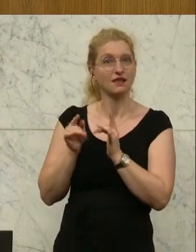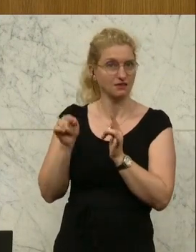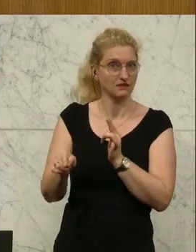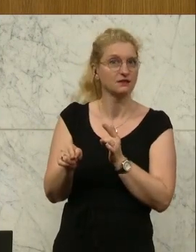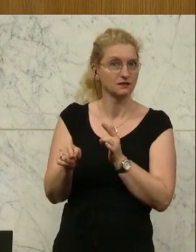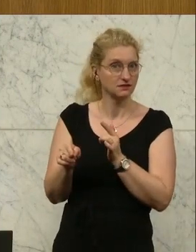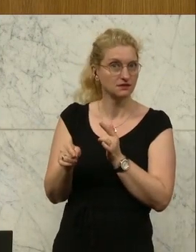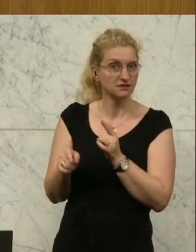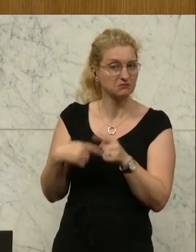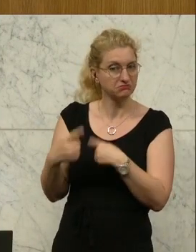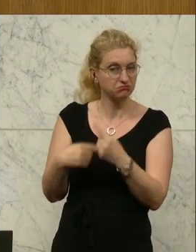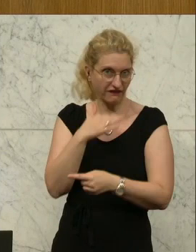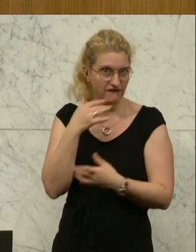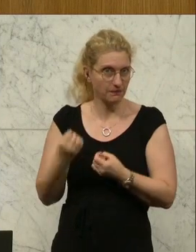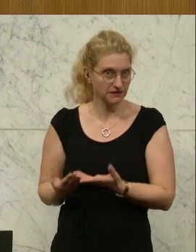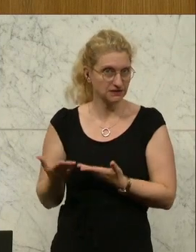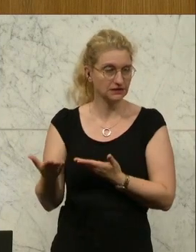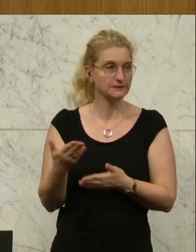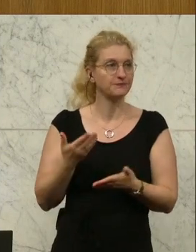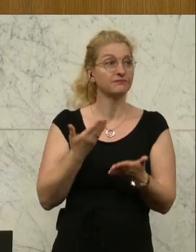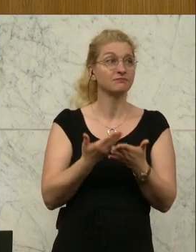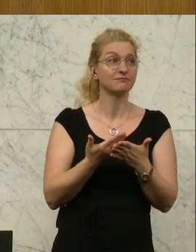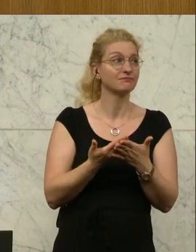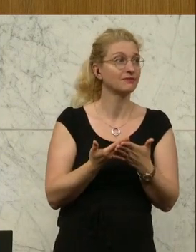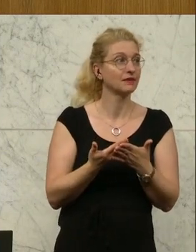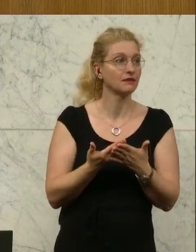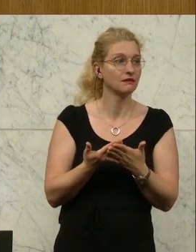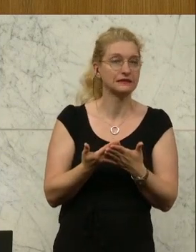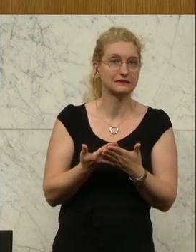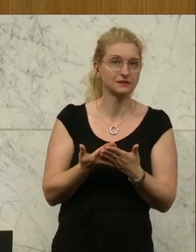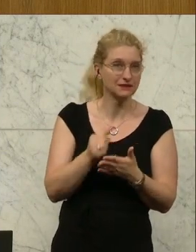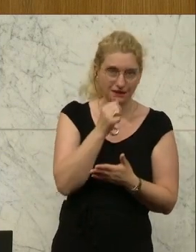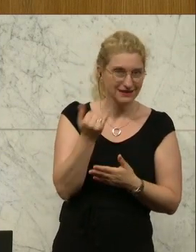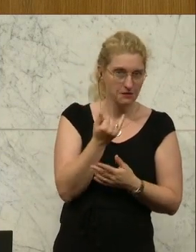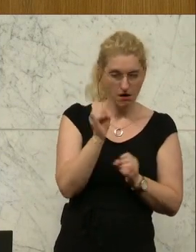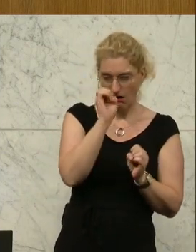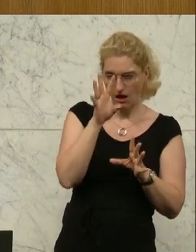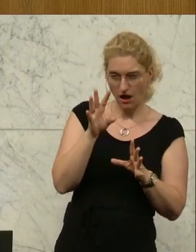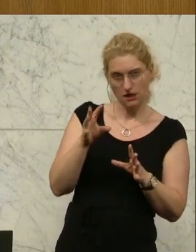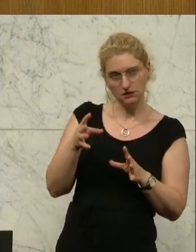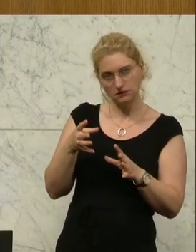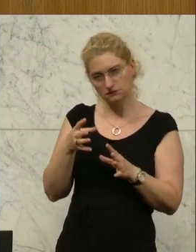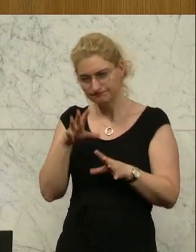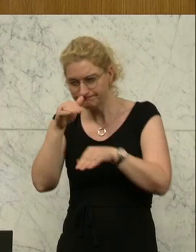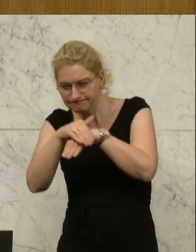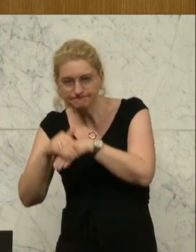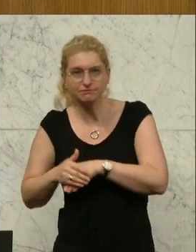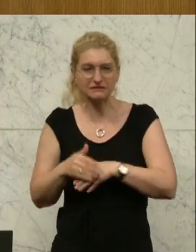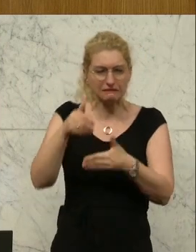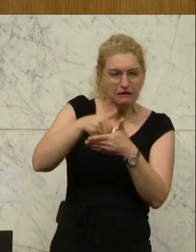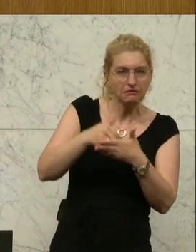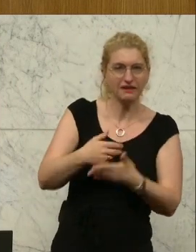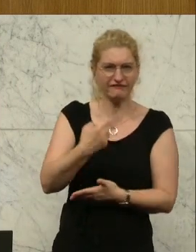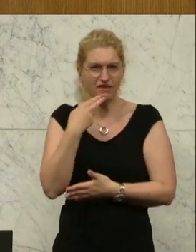verlagert. Dabei ist natürlich nicht immer nachvollziehbar, welche Inhalte da von wem und für wen